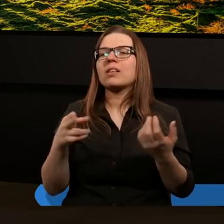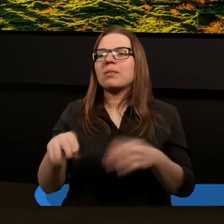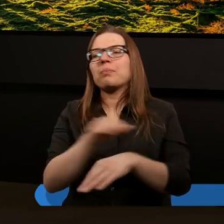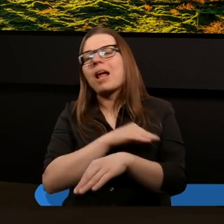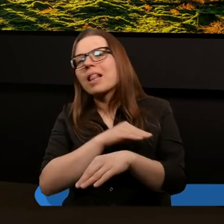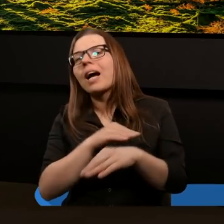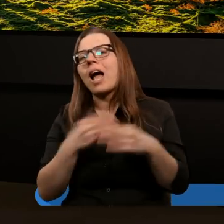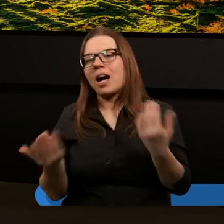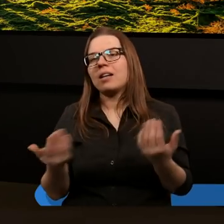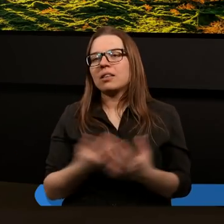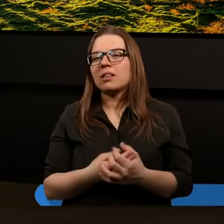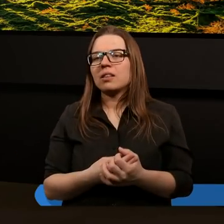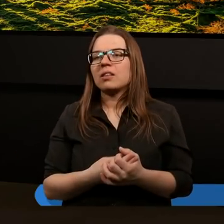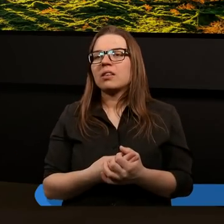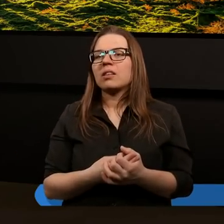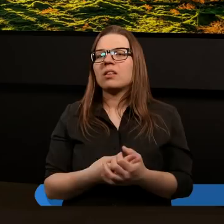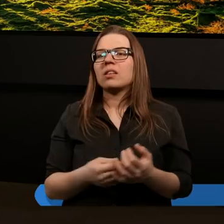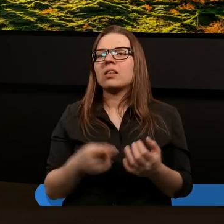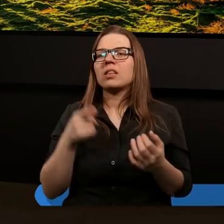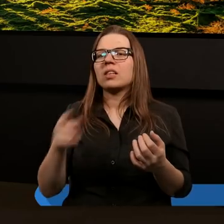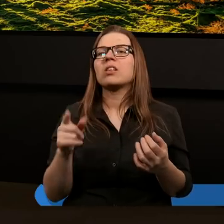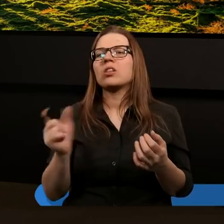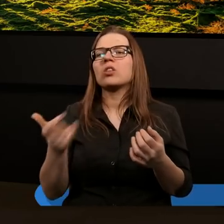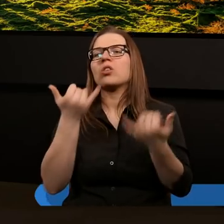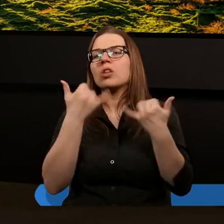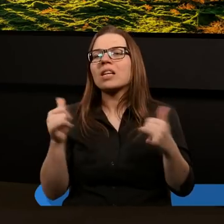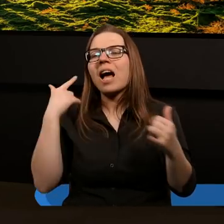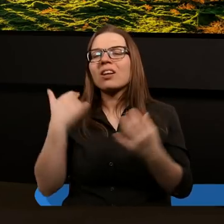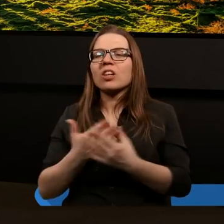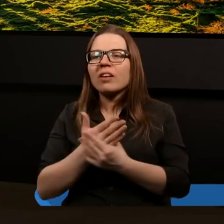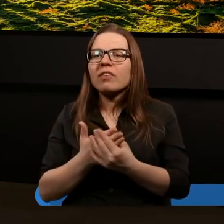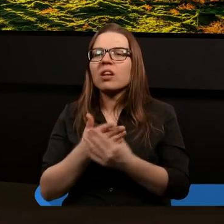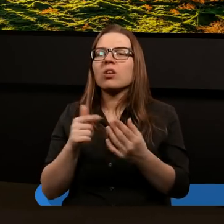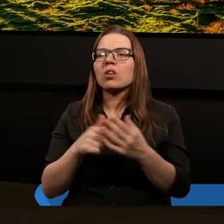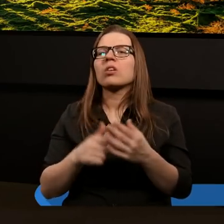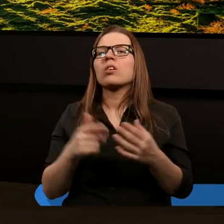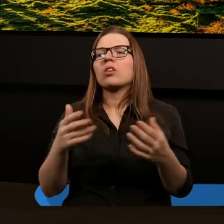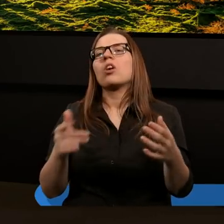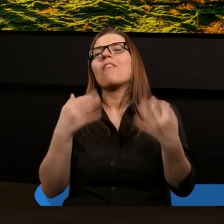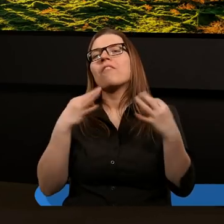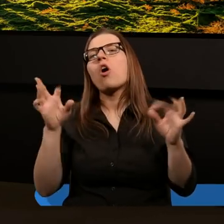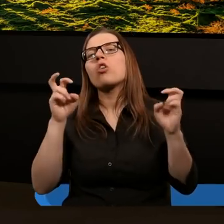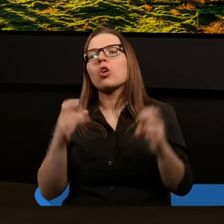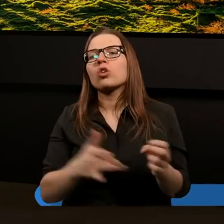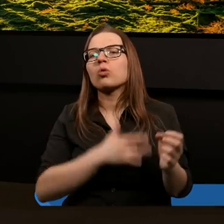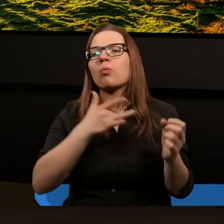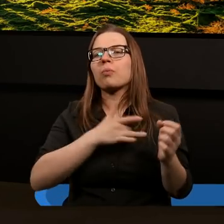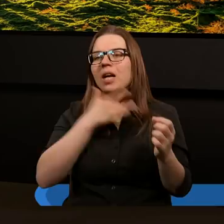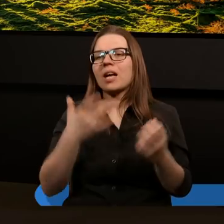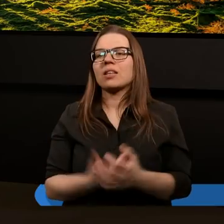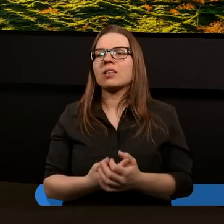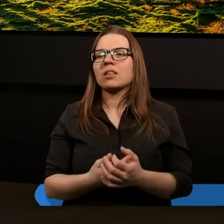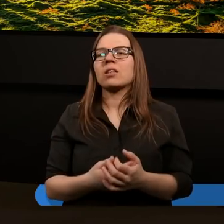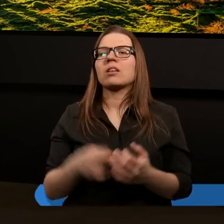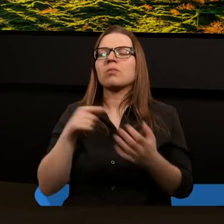materialnie w wyniszczenie tych, którzy inaczej wierzą, którzy preferują wolność sumienia i